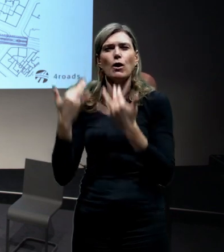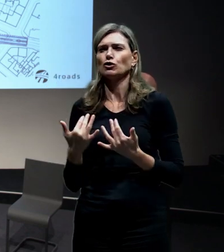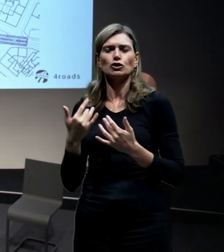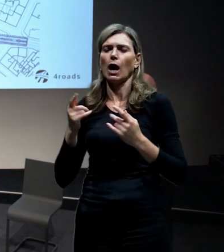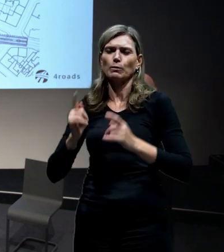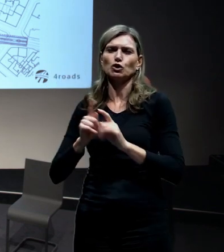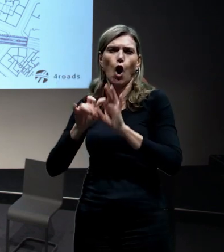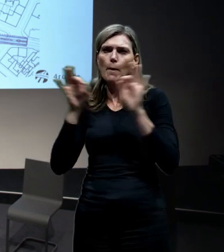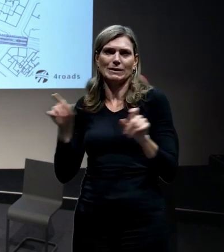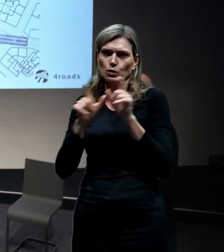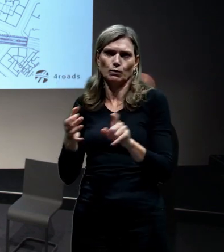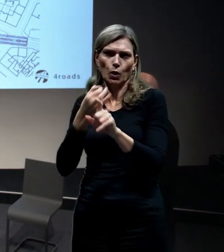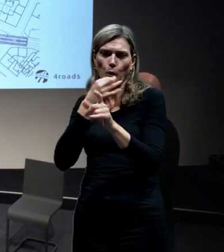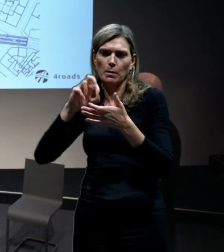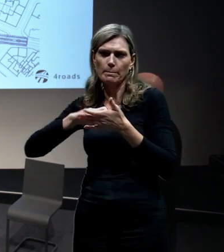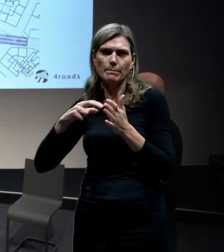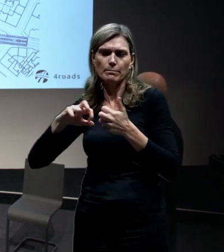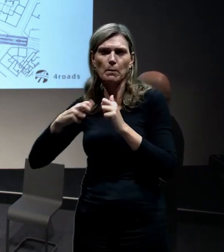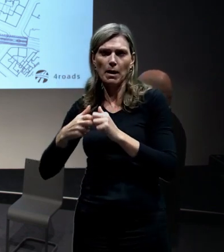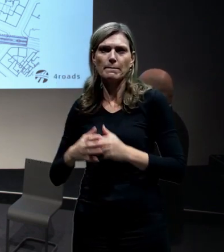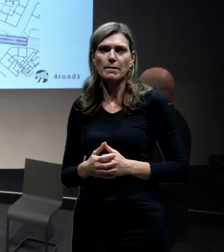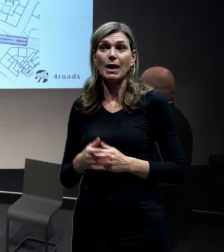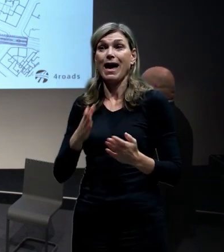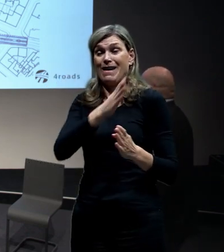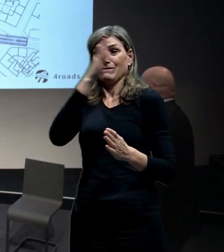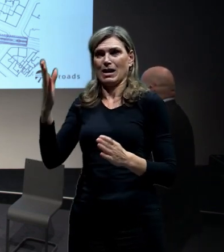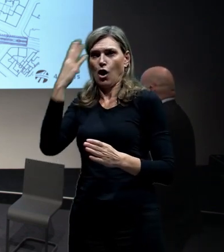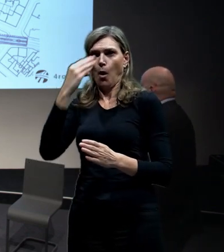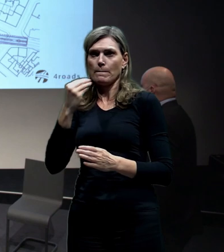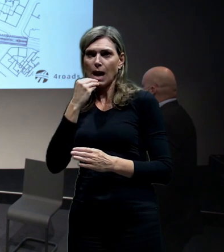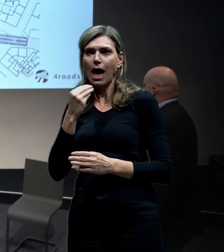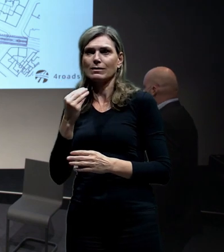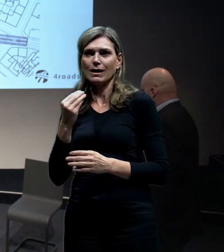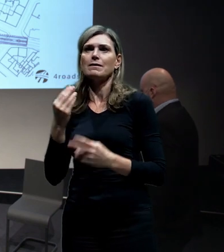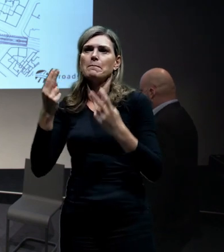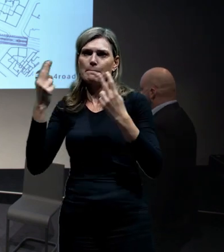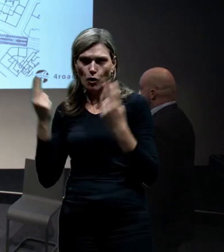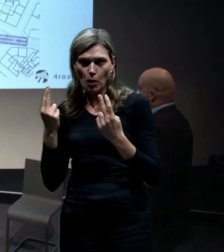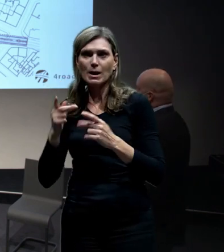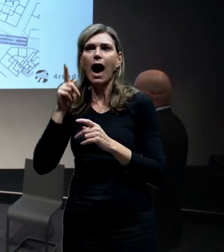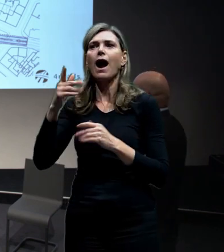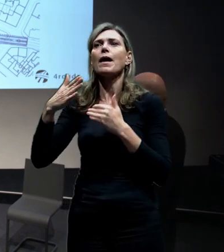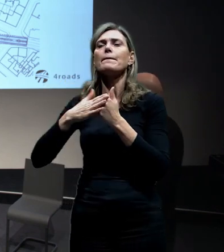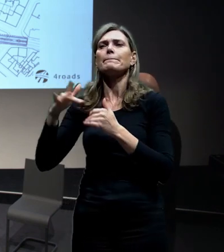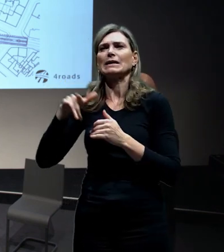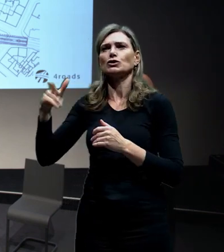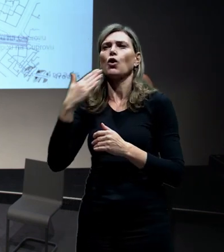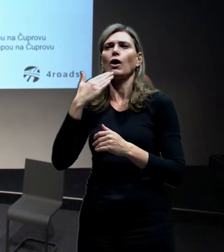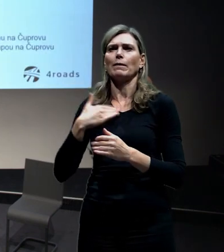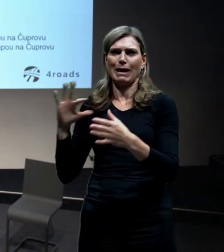tady může být problém. A tady máme v podstatě obdobné místo, akorát na výjezdu v Libeňské spojce.